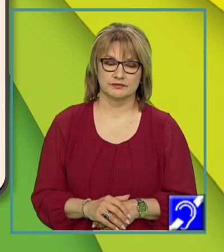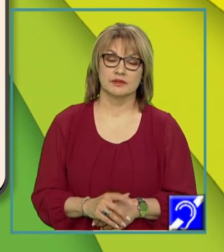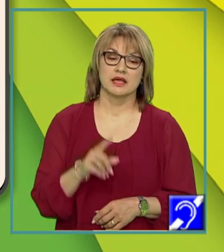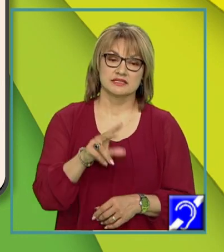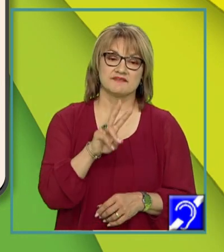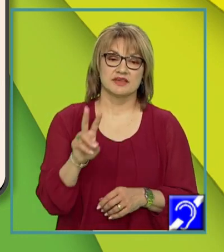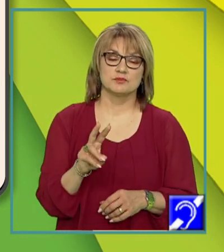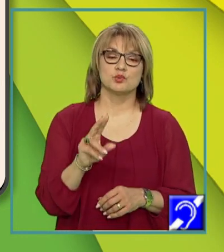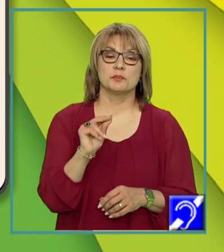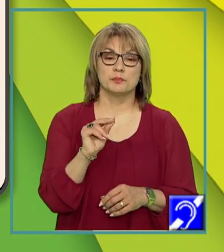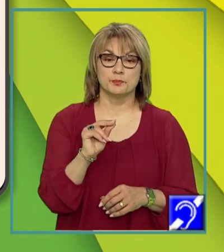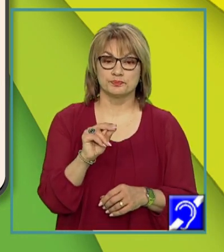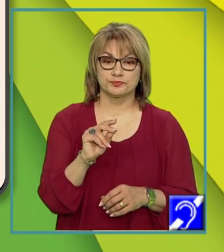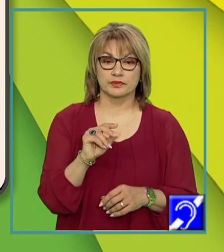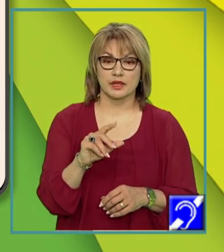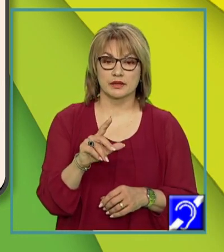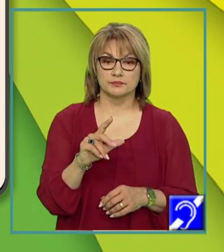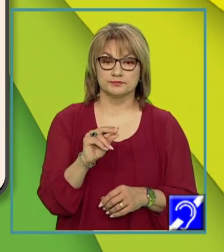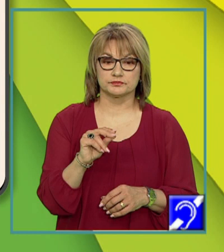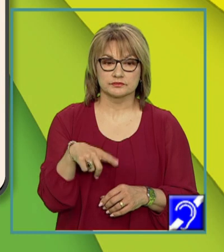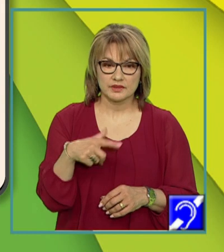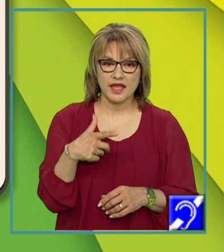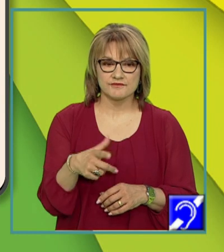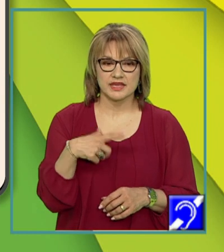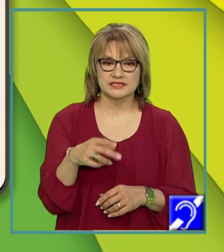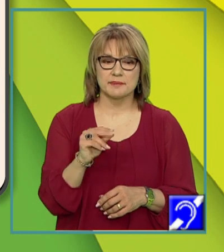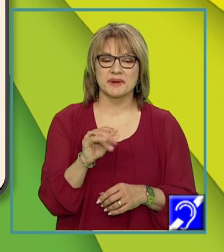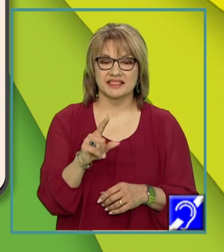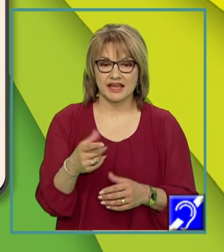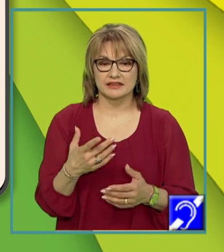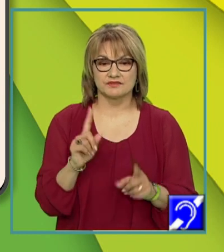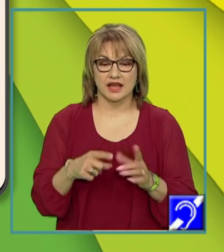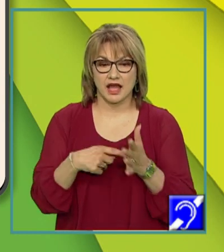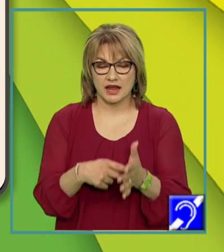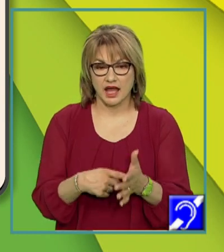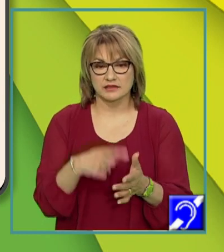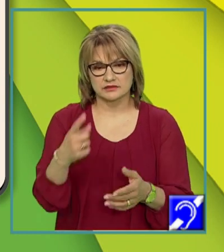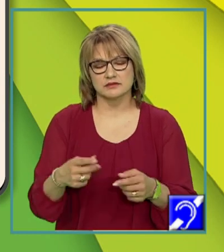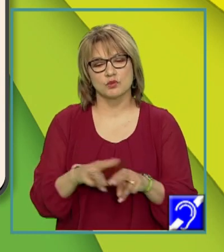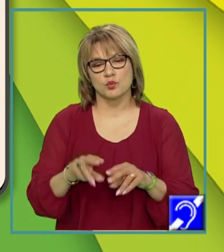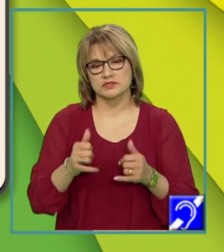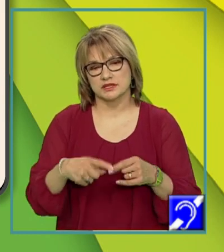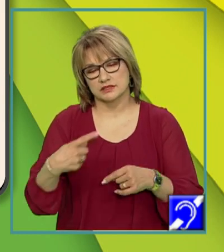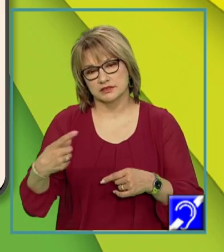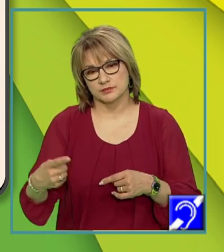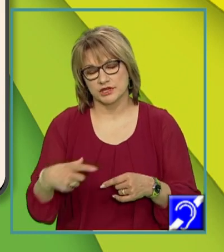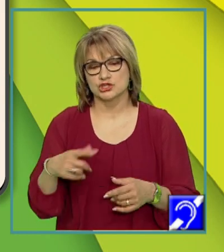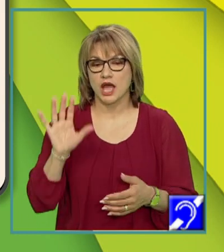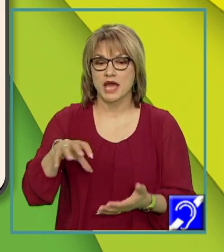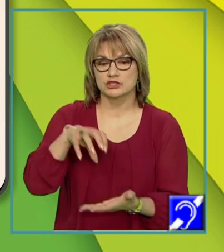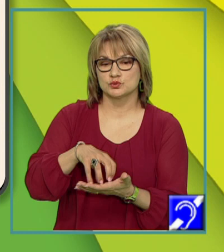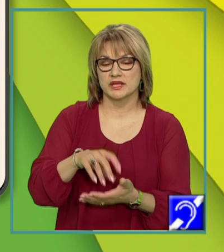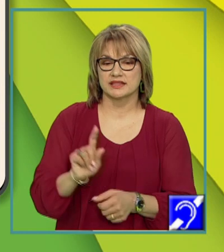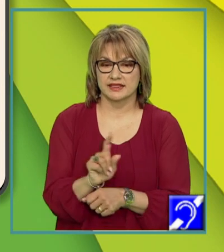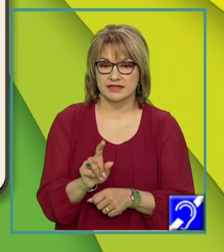verbul a fi este predicativ când arată o derulare în timp a acțiunii și este determinat frecvent de un circumstanțial de timp, fiind